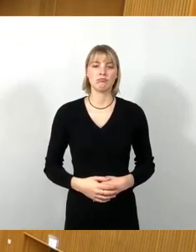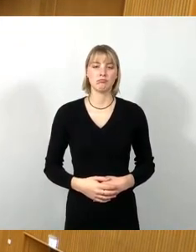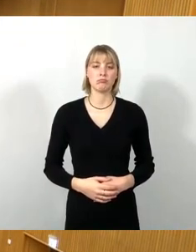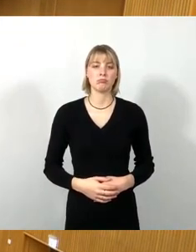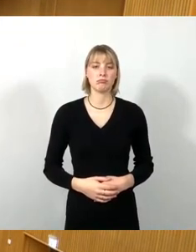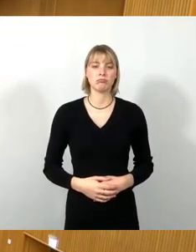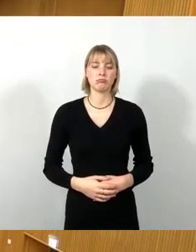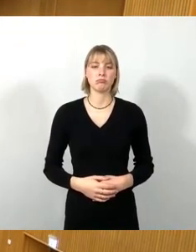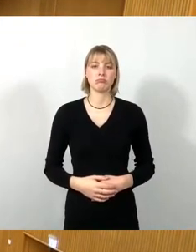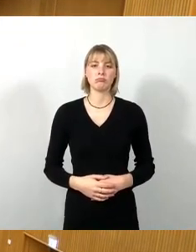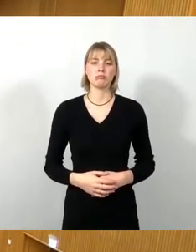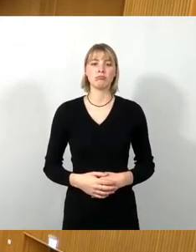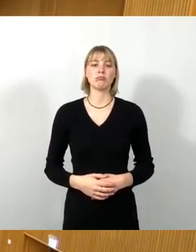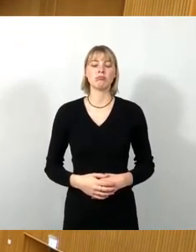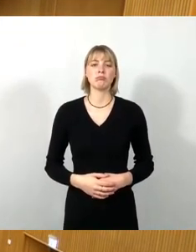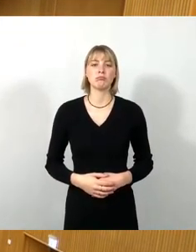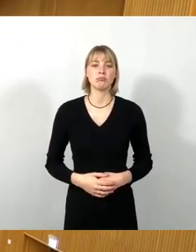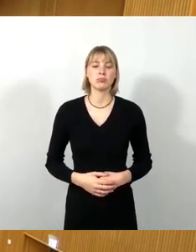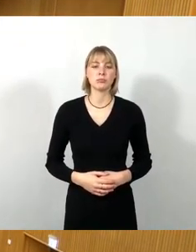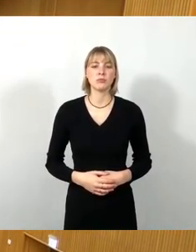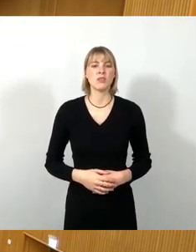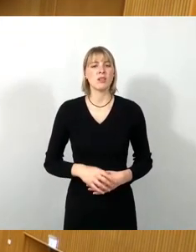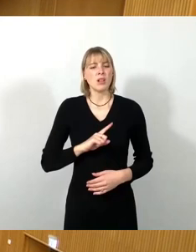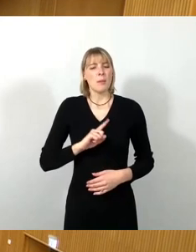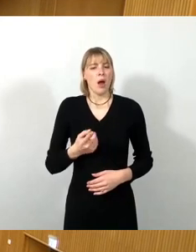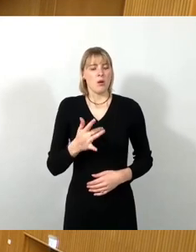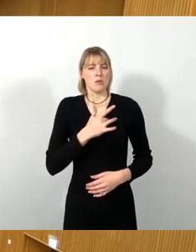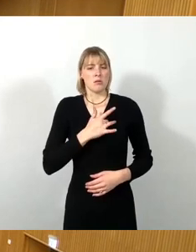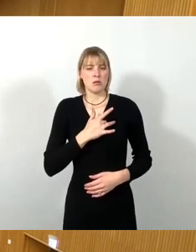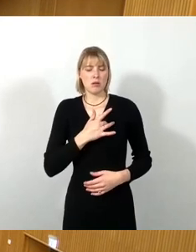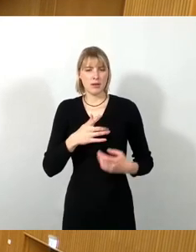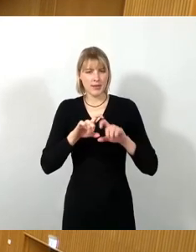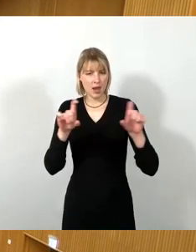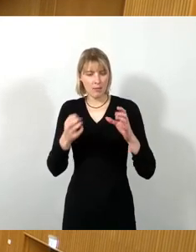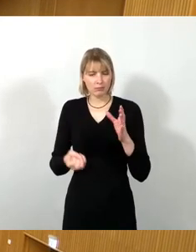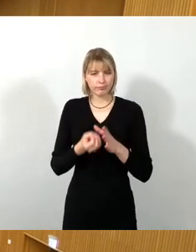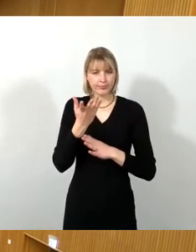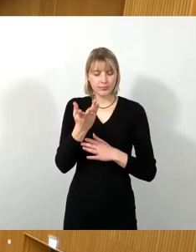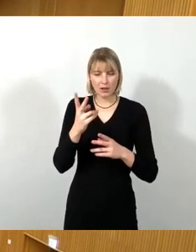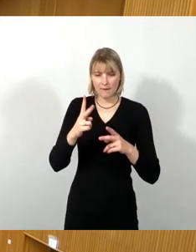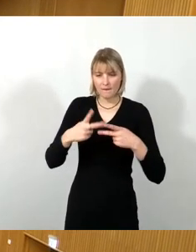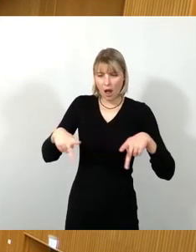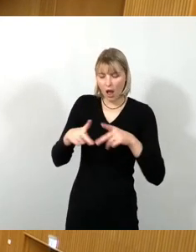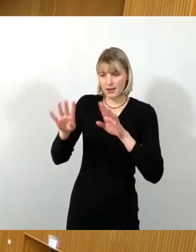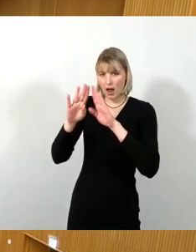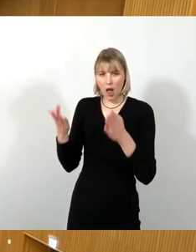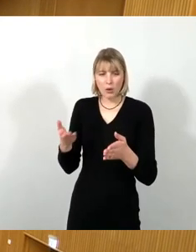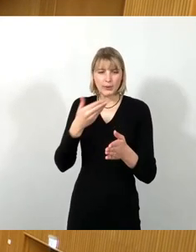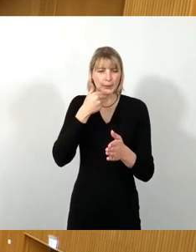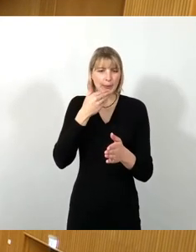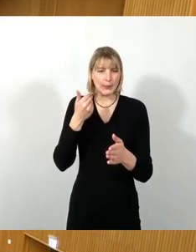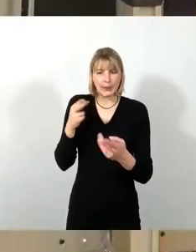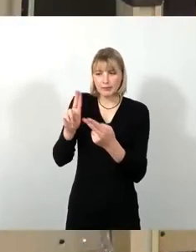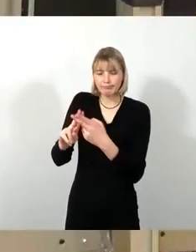Ja, mich hat auch bewegt, so etwas hier vorzuführen. Wenn ein Verein kein Gebäude hat, in dem er tagen kann,